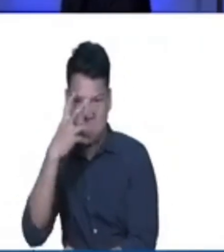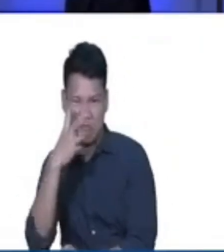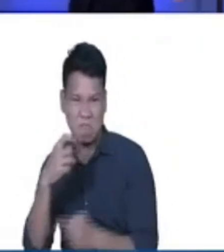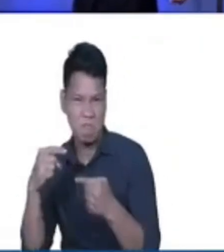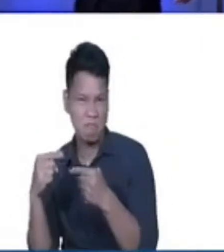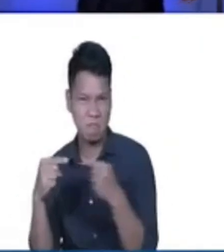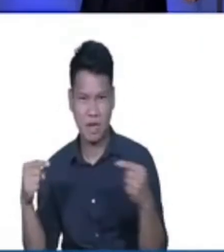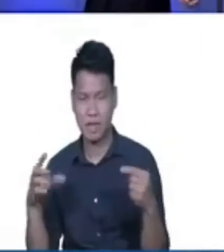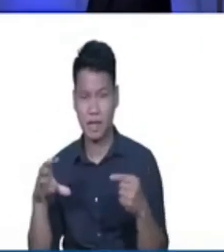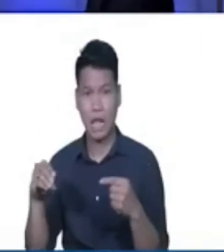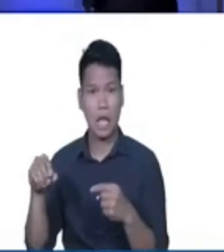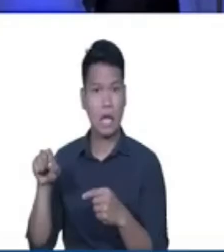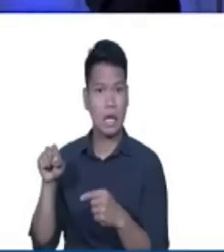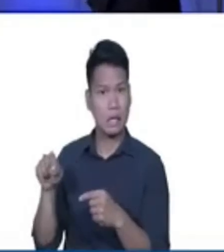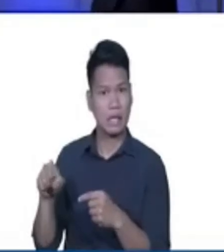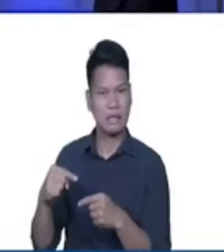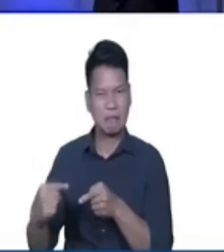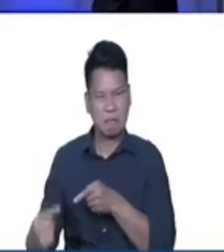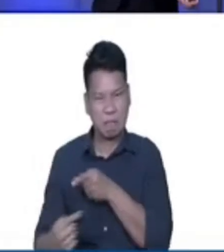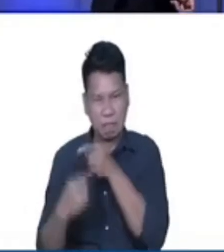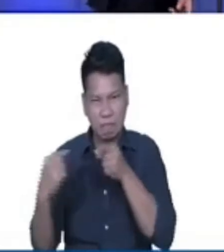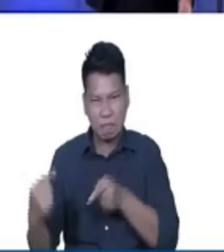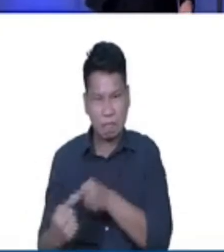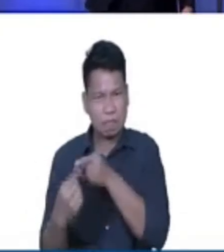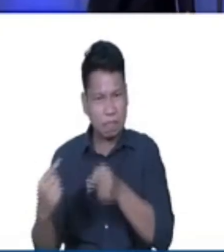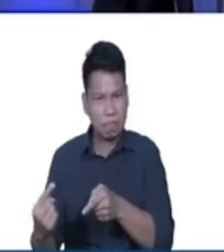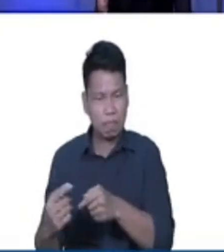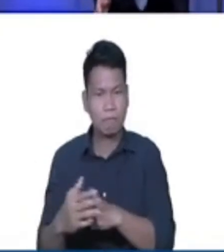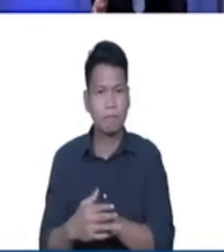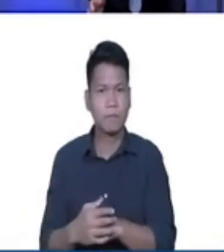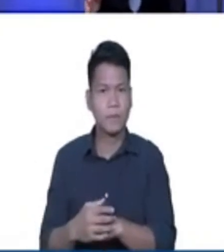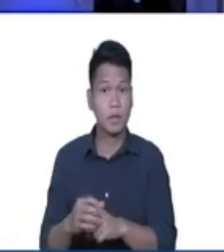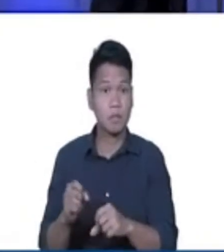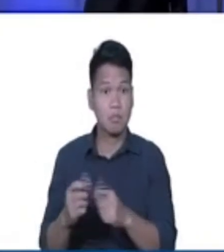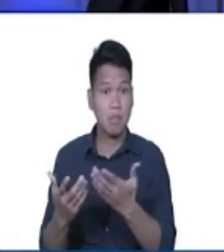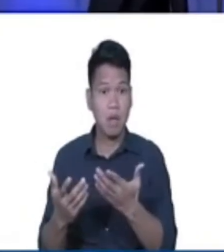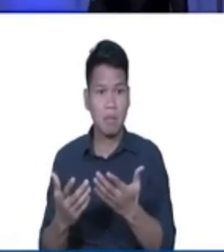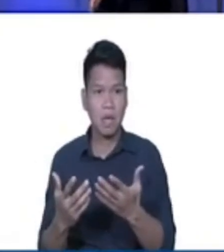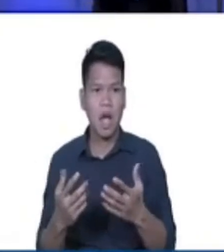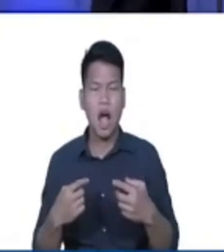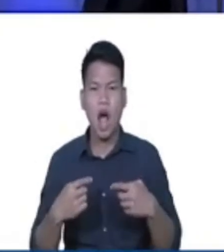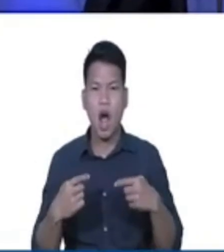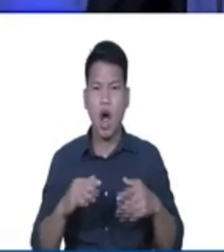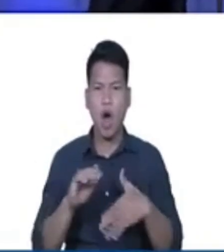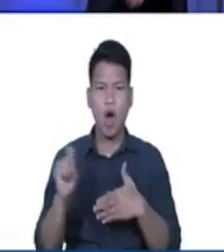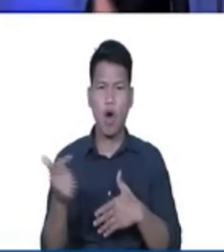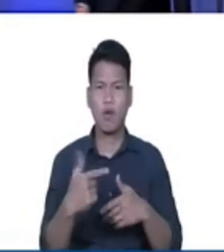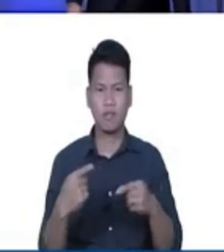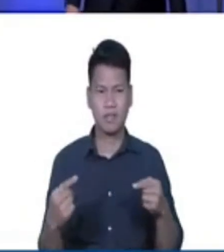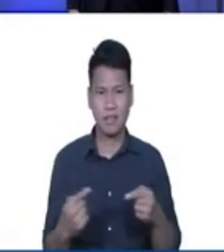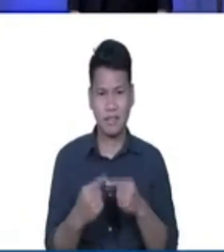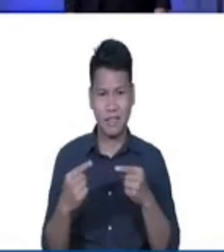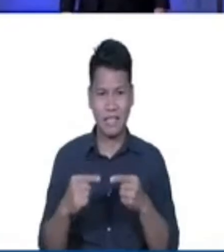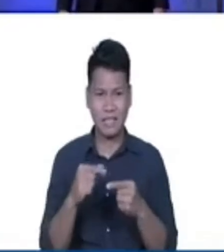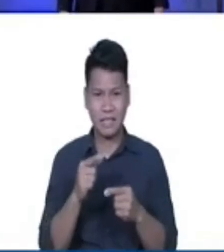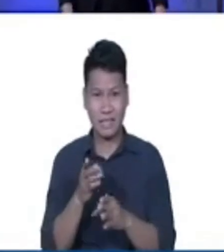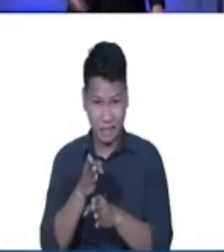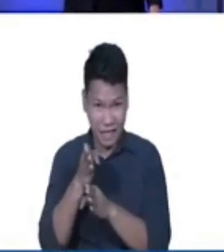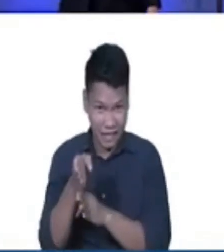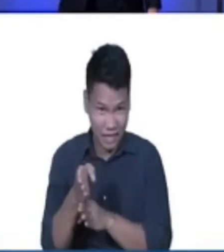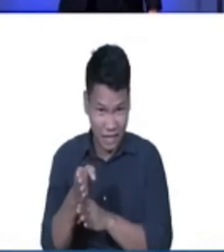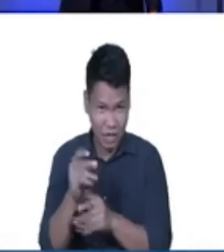all suffering, either directly or indirectly, is the result of sin.